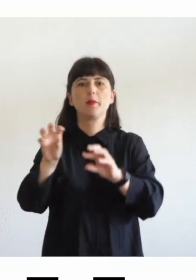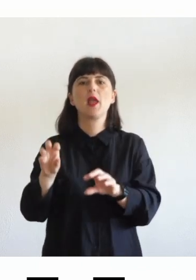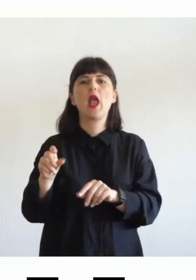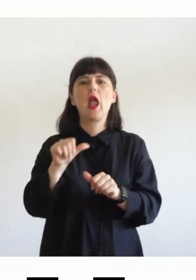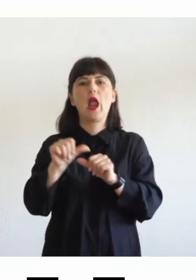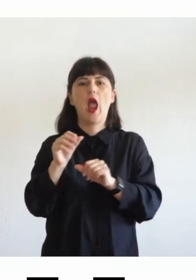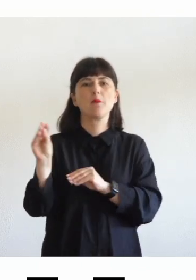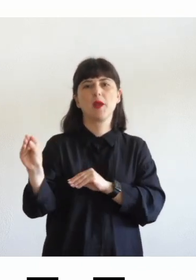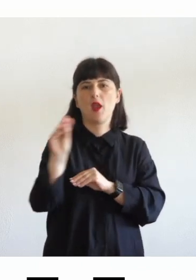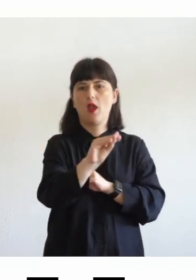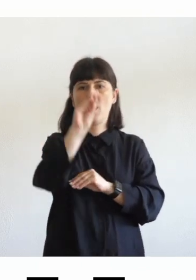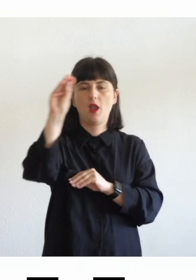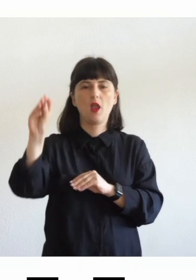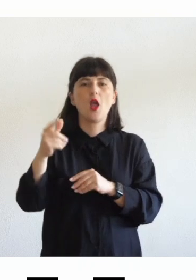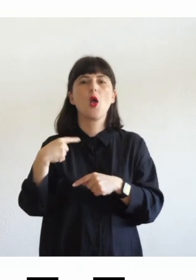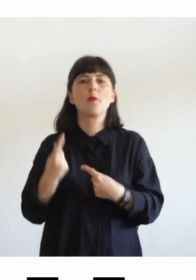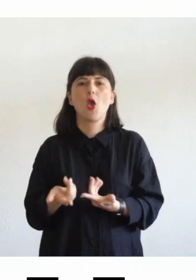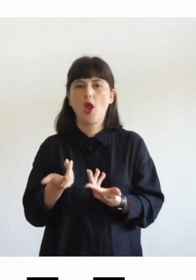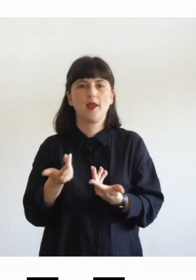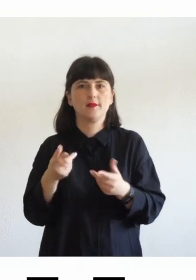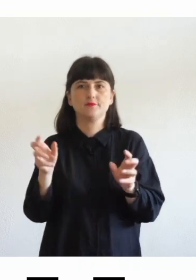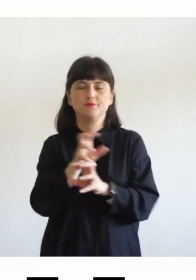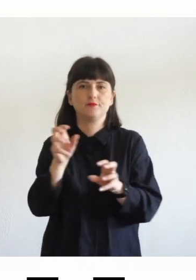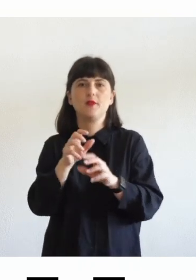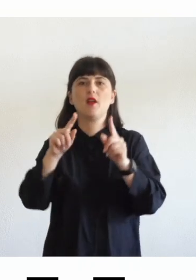chiaramente poi il layout salta